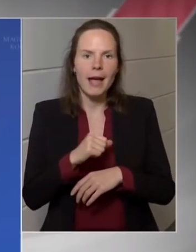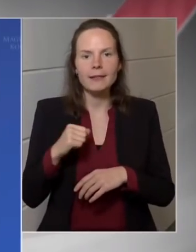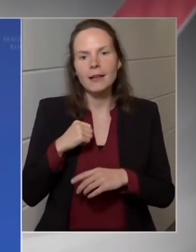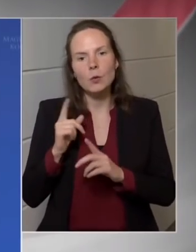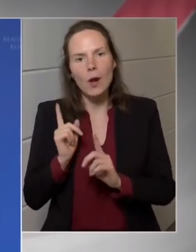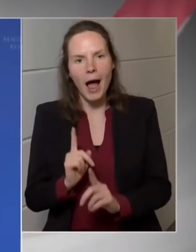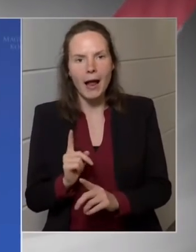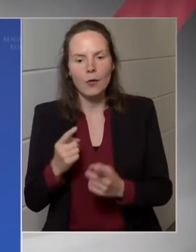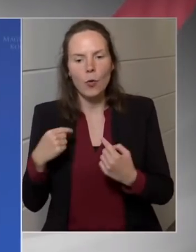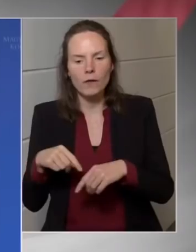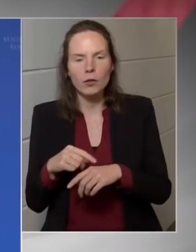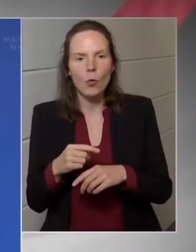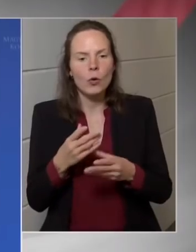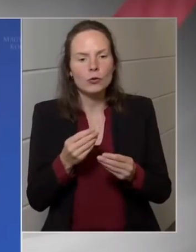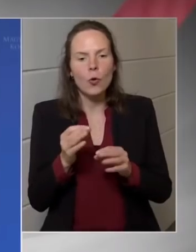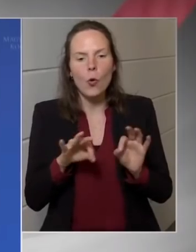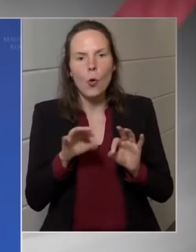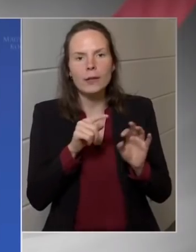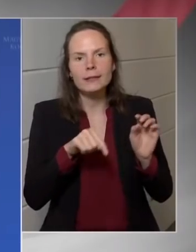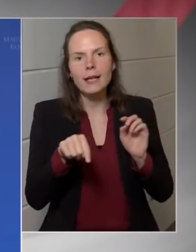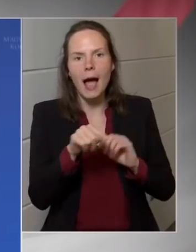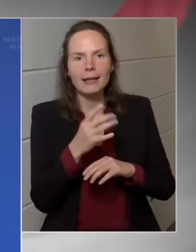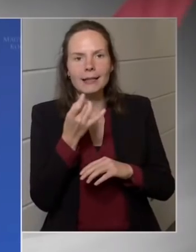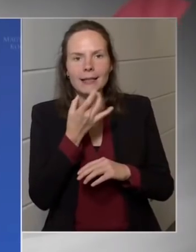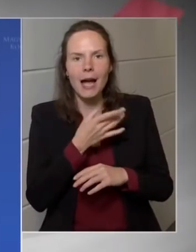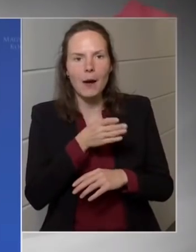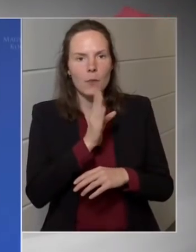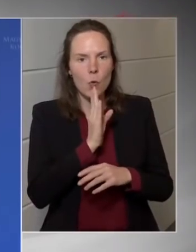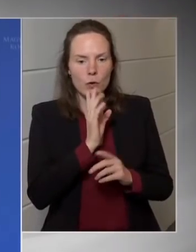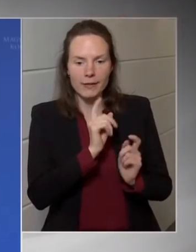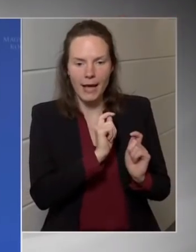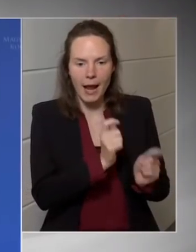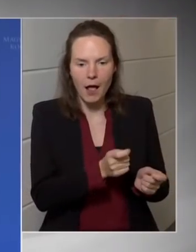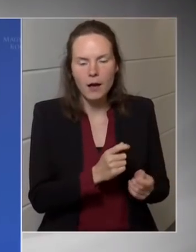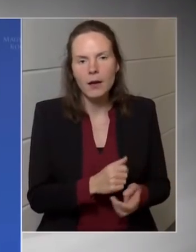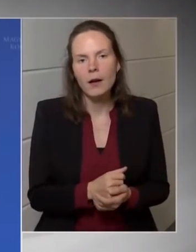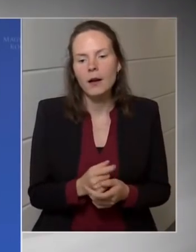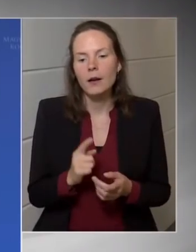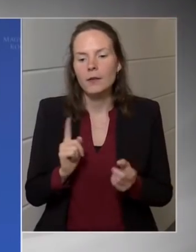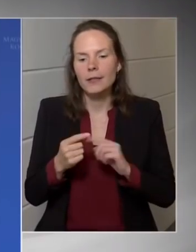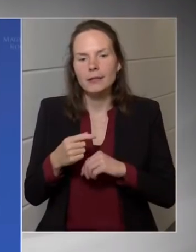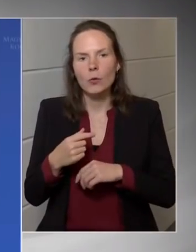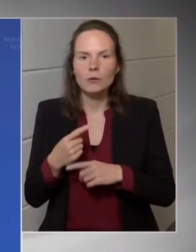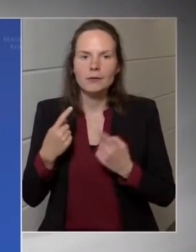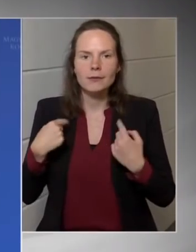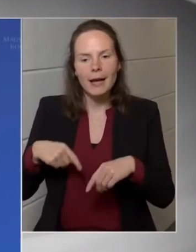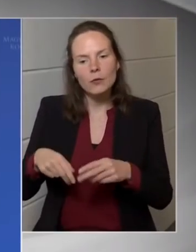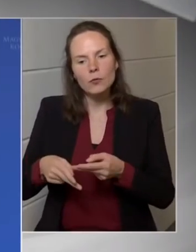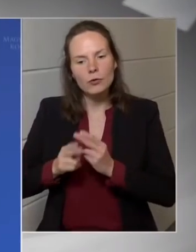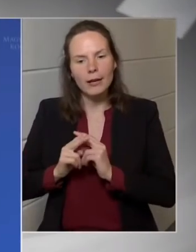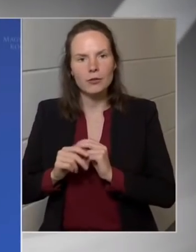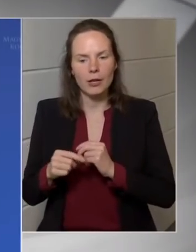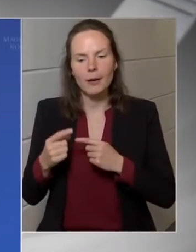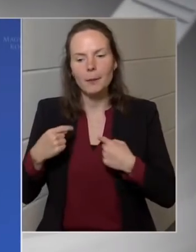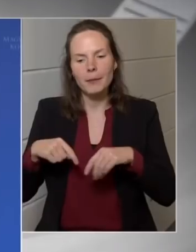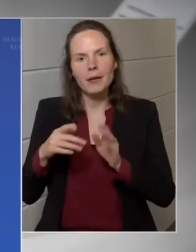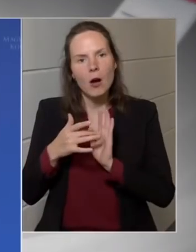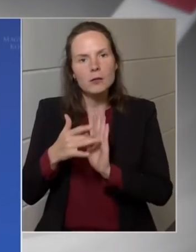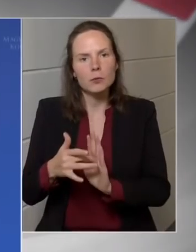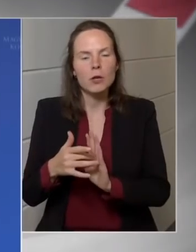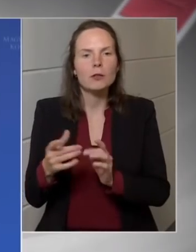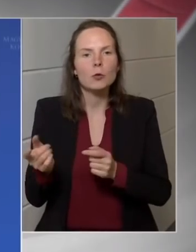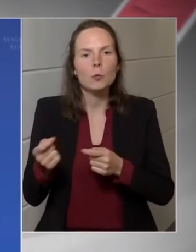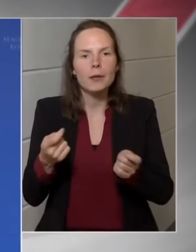őszre halasztja, pont a bizonytalanság miatt. Ugyanakkor ez prudenciát jelent, hiszen azt mutatjuk a piacok felé, hogy a